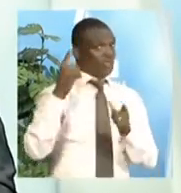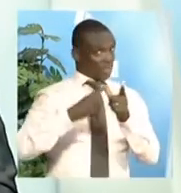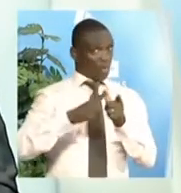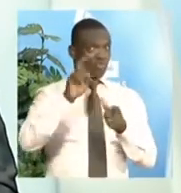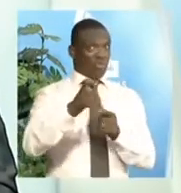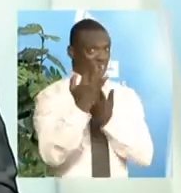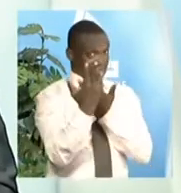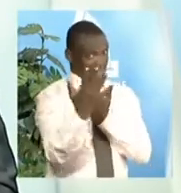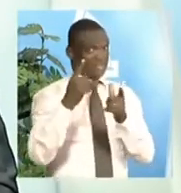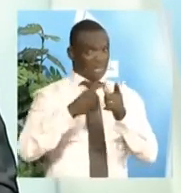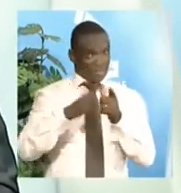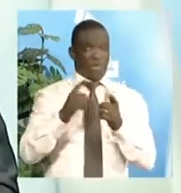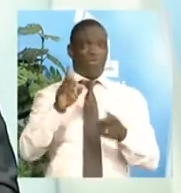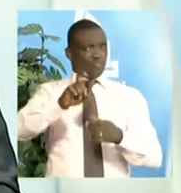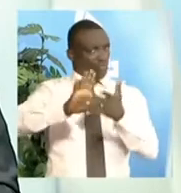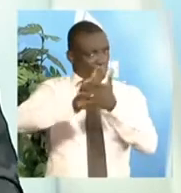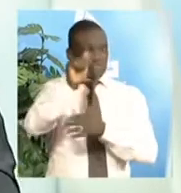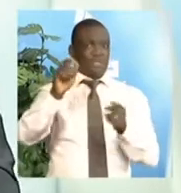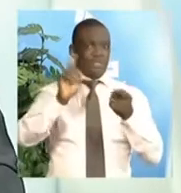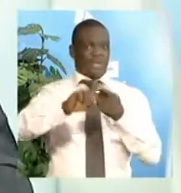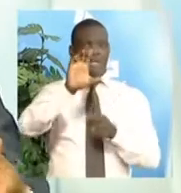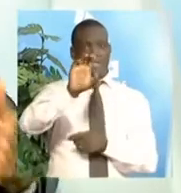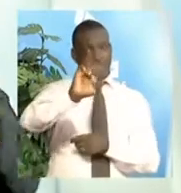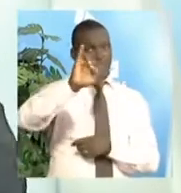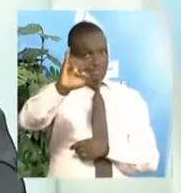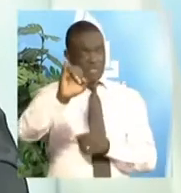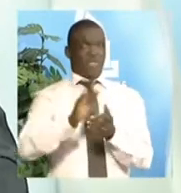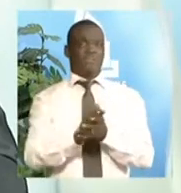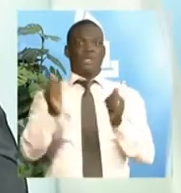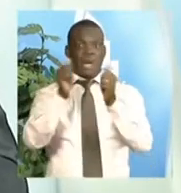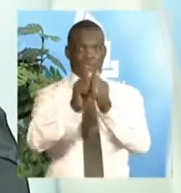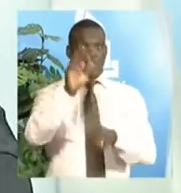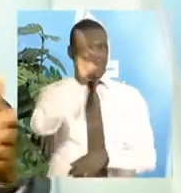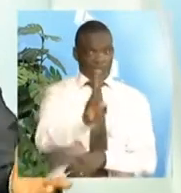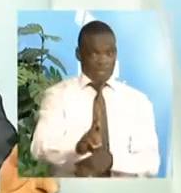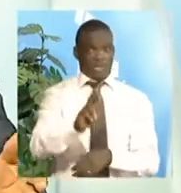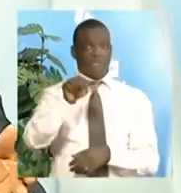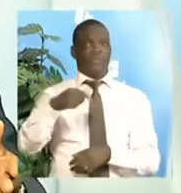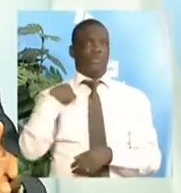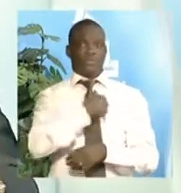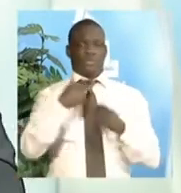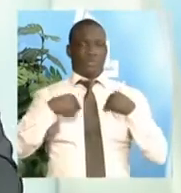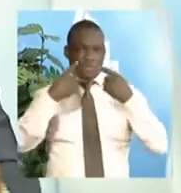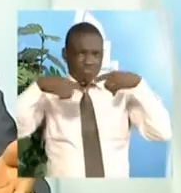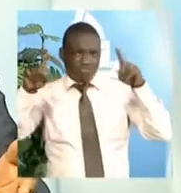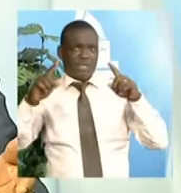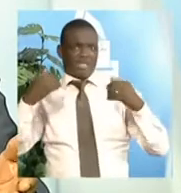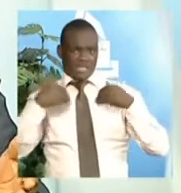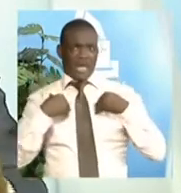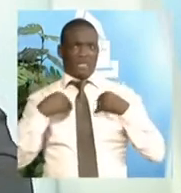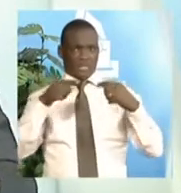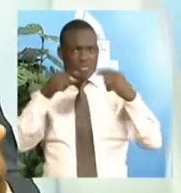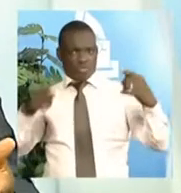confiance à la Commission électorale indépendante et vous voyez, avec les résultats que nous avons proclamés, il y a des opposants,